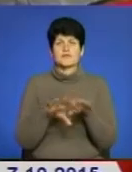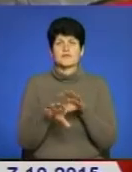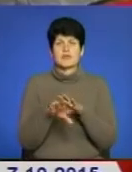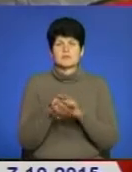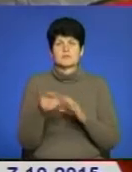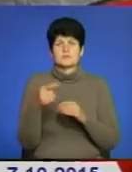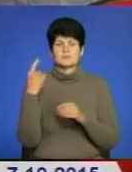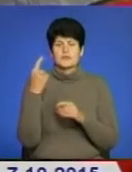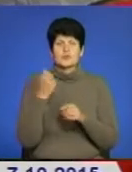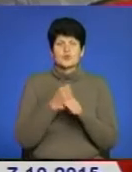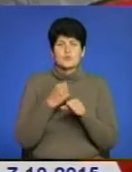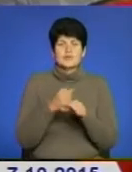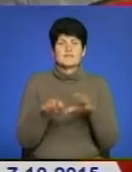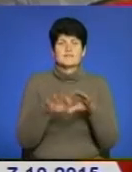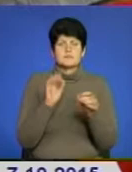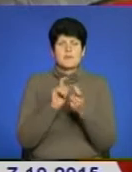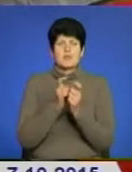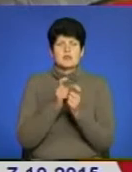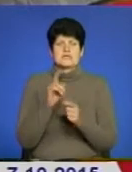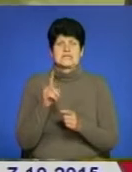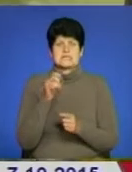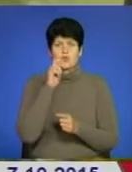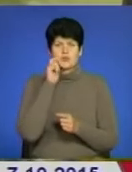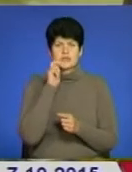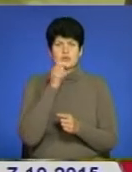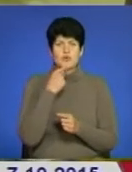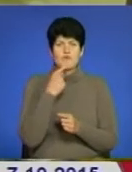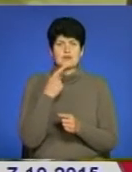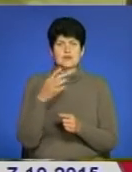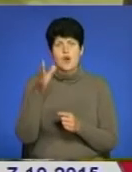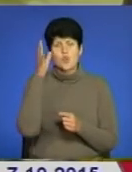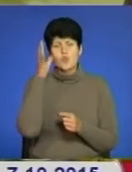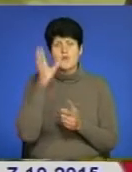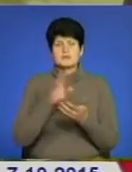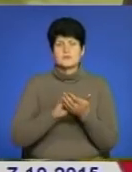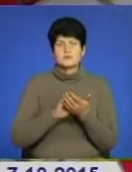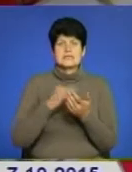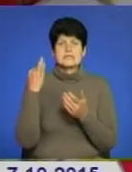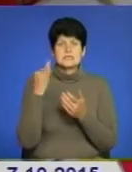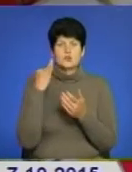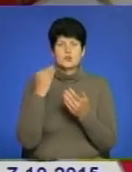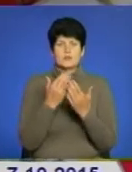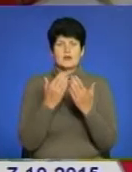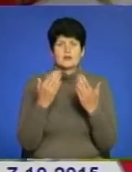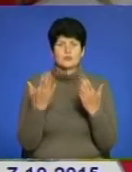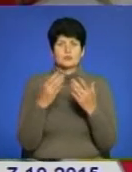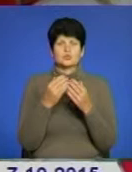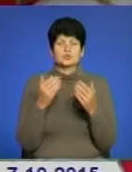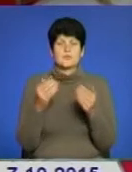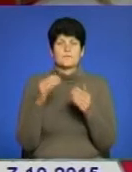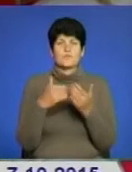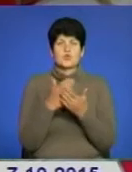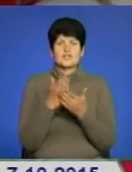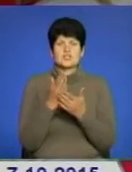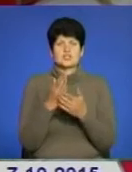Вони свідомо робили вибір – боротися за Україну. Каже старший науковий співробітник історико-меморіального музею політичних в'язнів